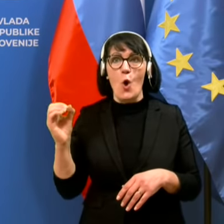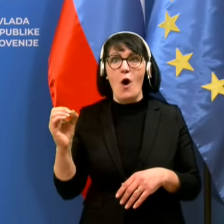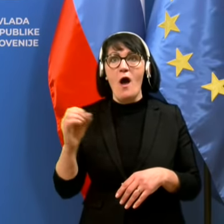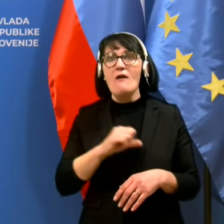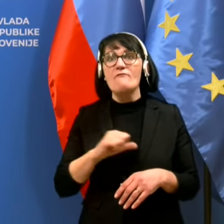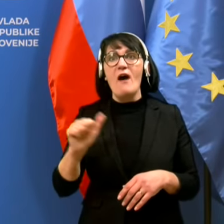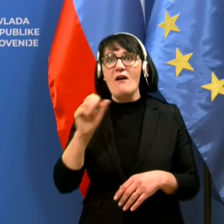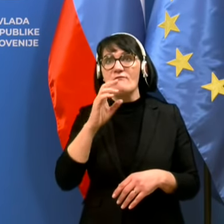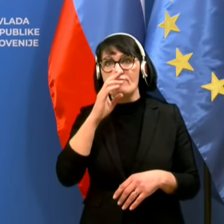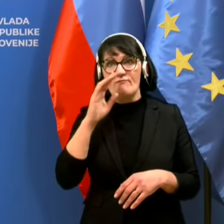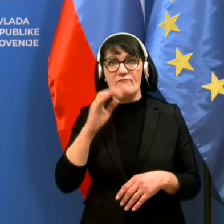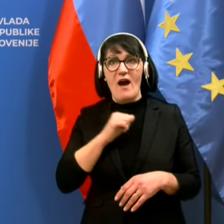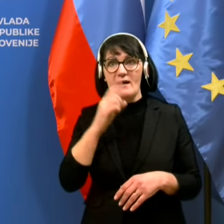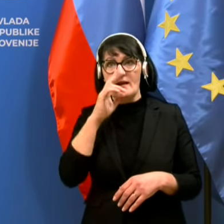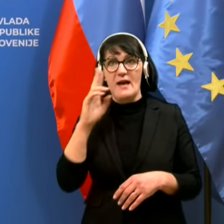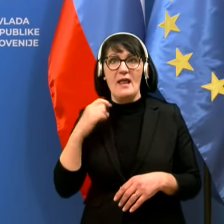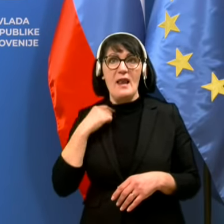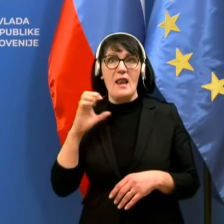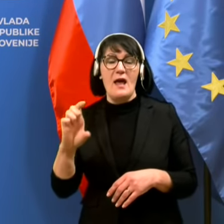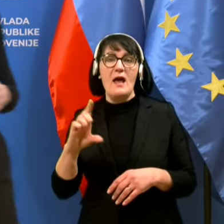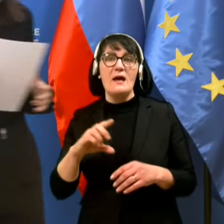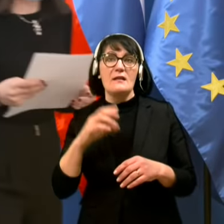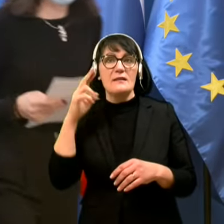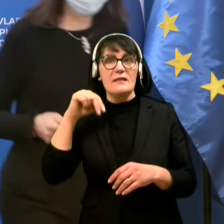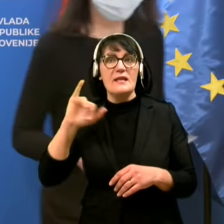inštituta za javno zdravje. Izvolite.